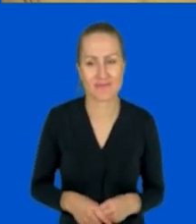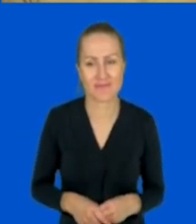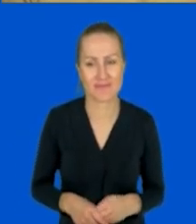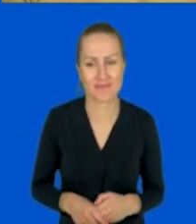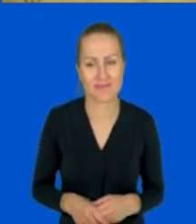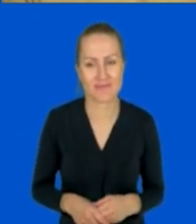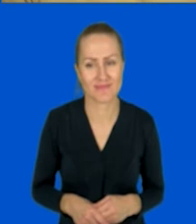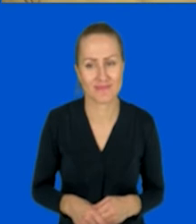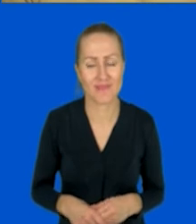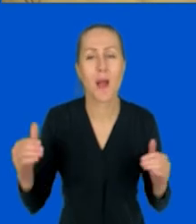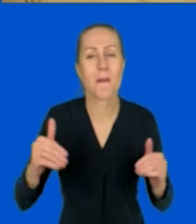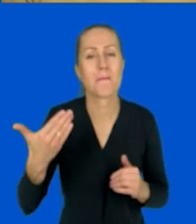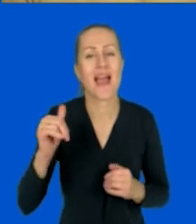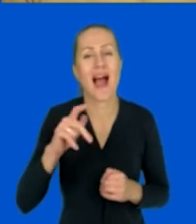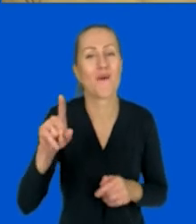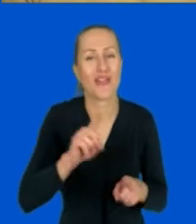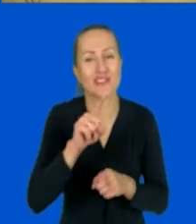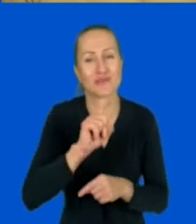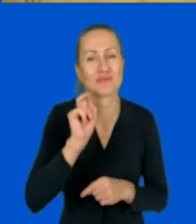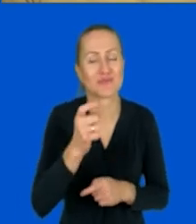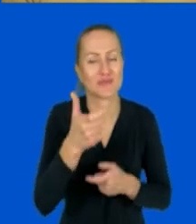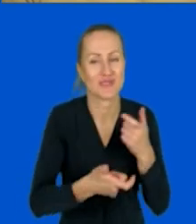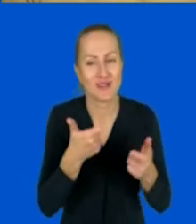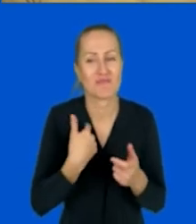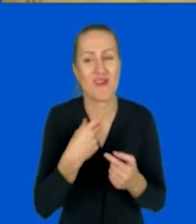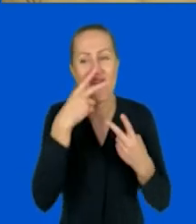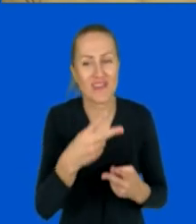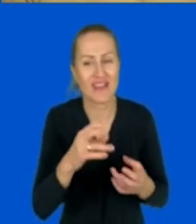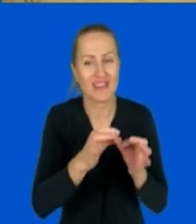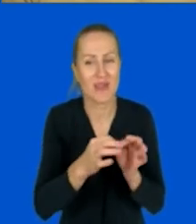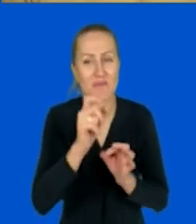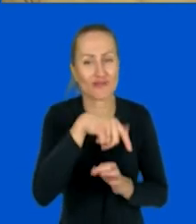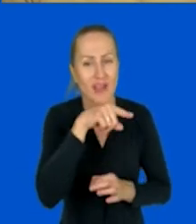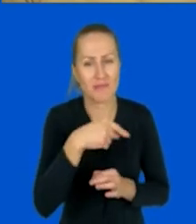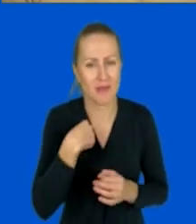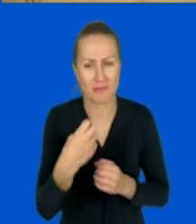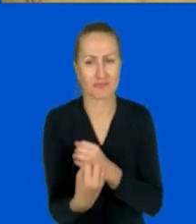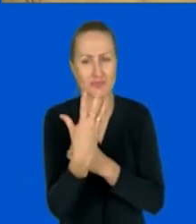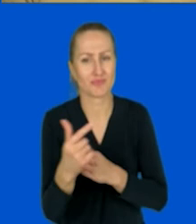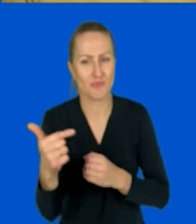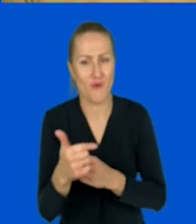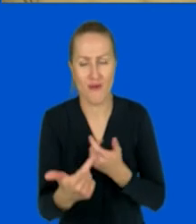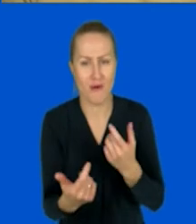Możesz, Michał, zagrać też, więc zapraszam Cię. Jeżeli u Ciebie działa, to powinnam Cię tutaj widzieć w tym momencie.